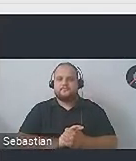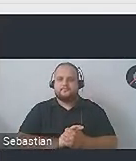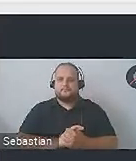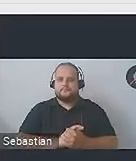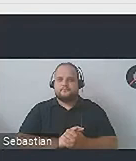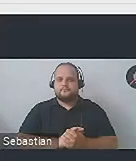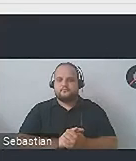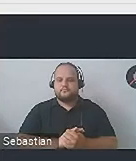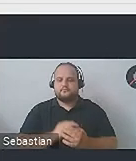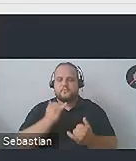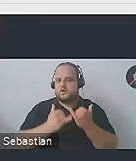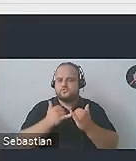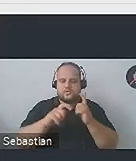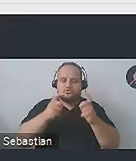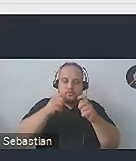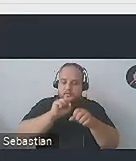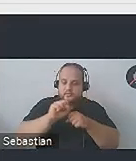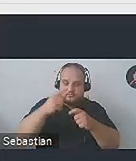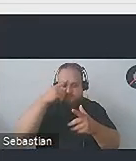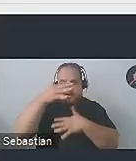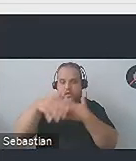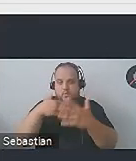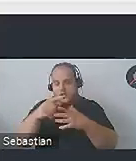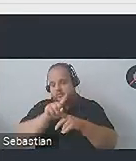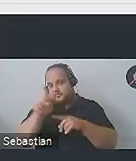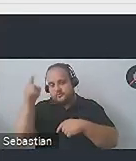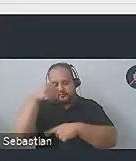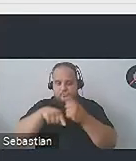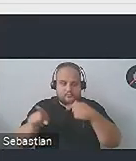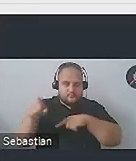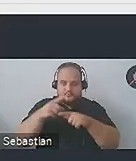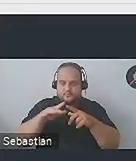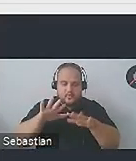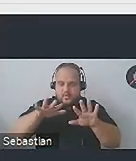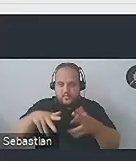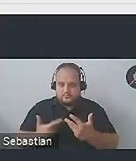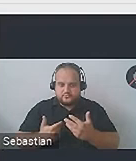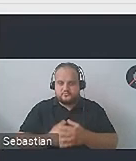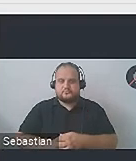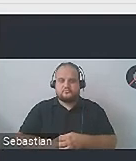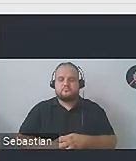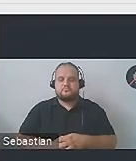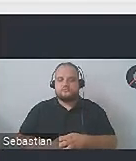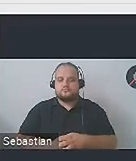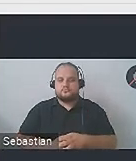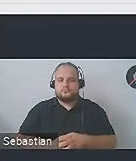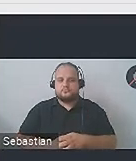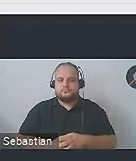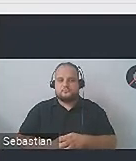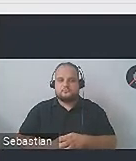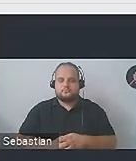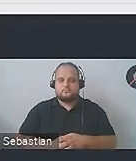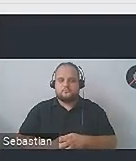konspekt jest zagmatwany, z jednej rzeczy wynika pięć innych, a potem wracamy do punktu wyjścia, tak jak tutaj widzimy